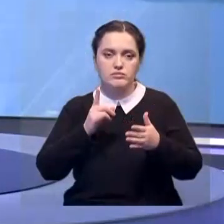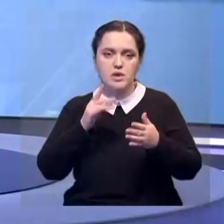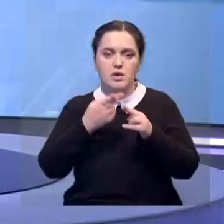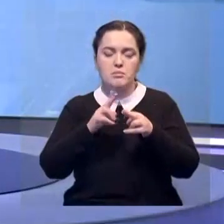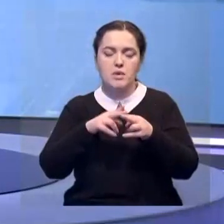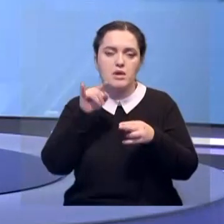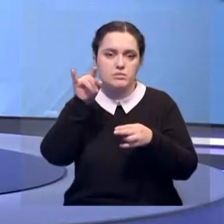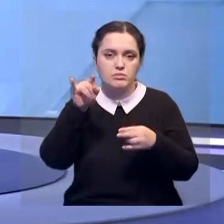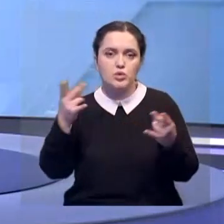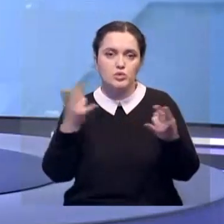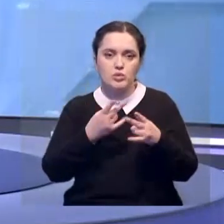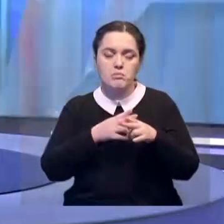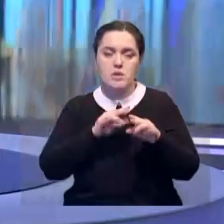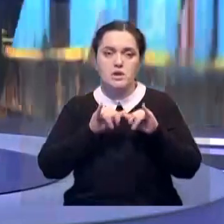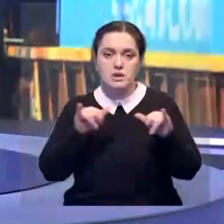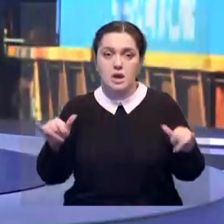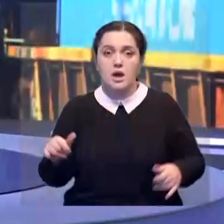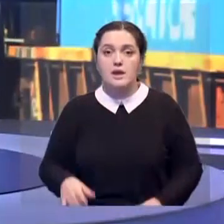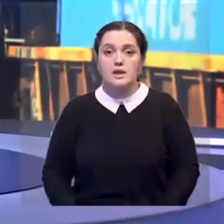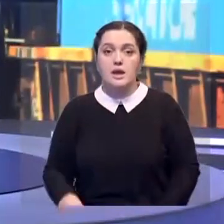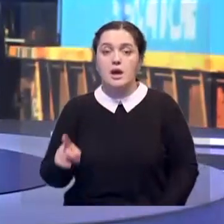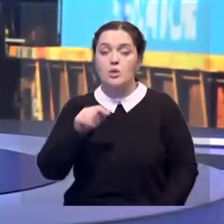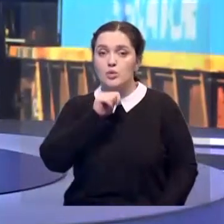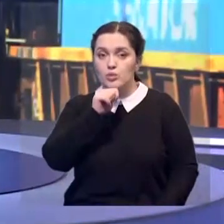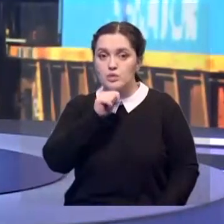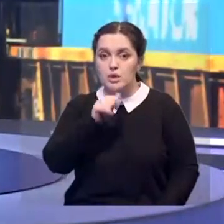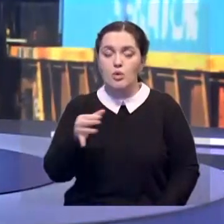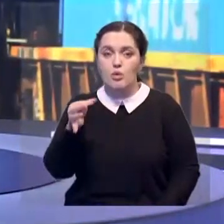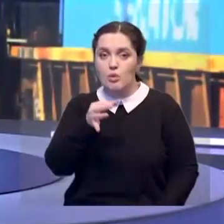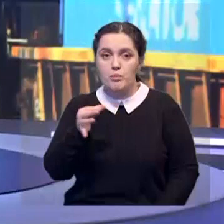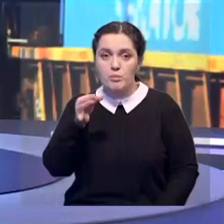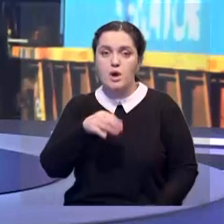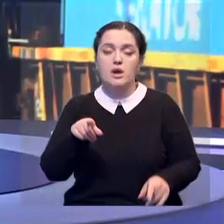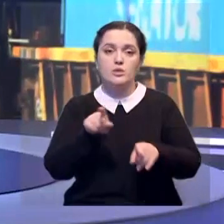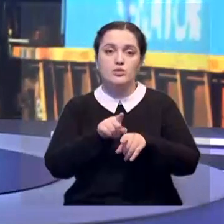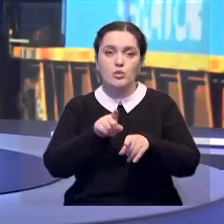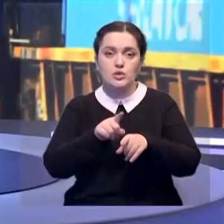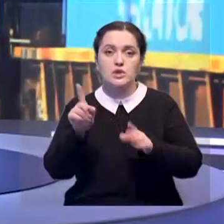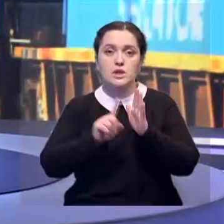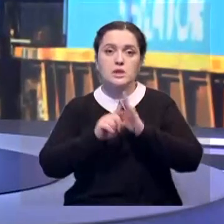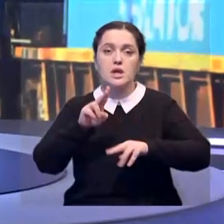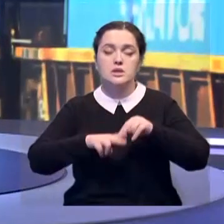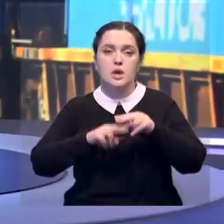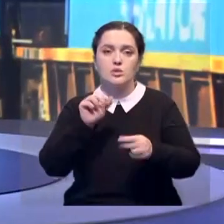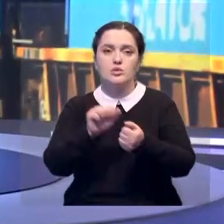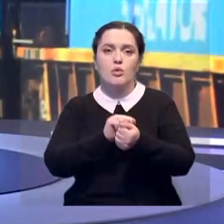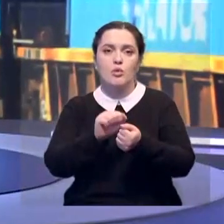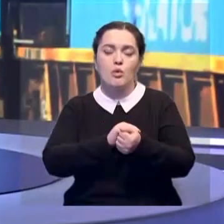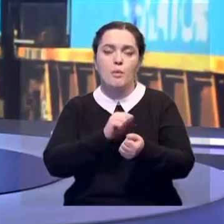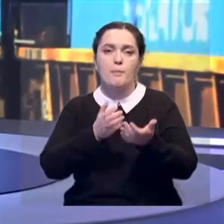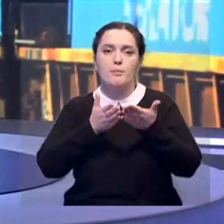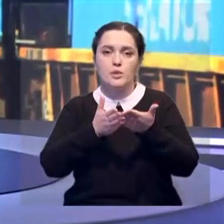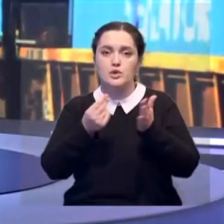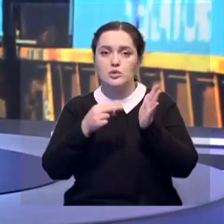Транспортно-логистическую инфраструктуру развивают в Костанайской области. В следующем году там начнут строить сухой порт стоимостью 30